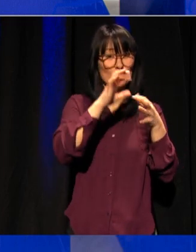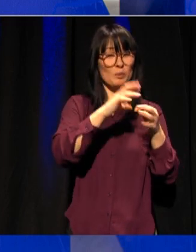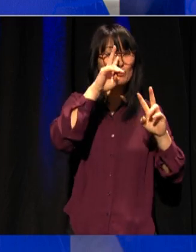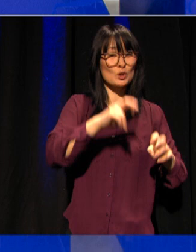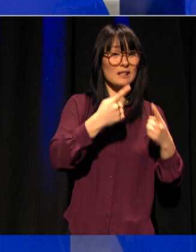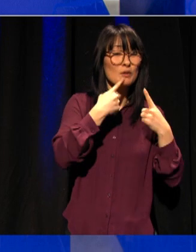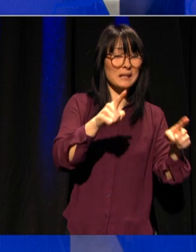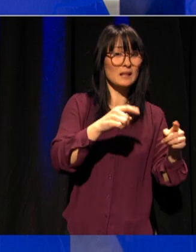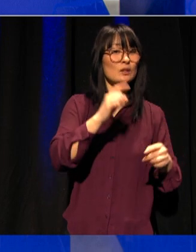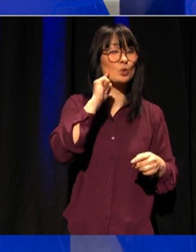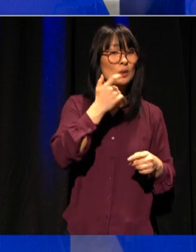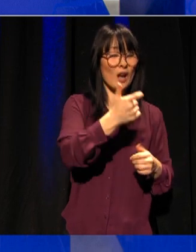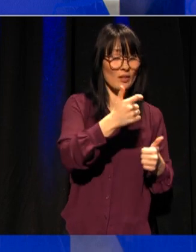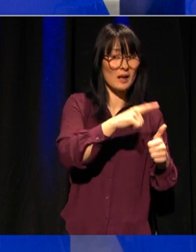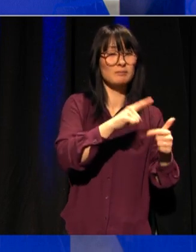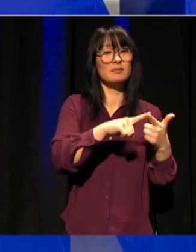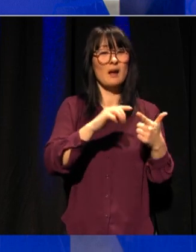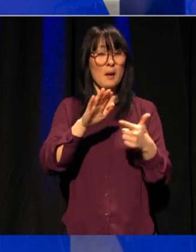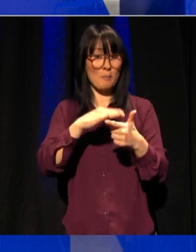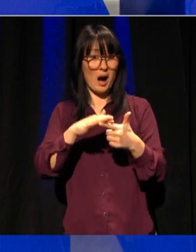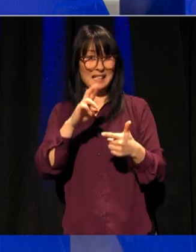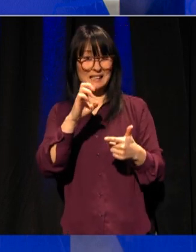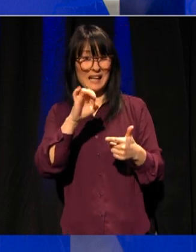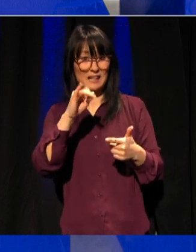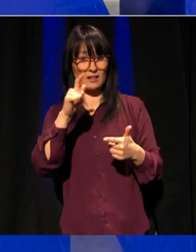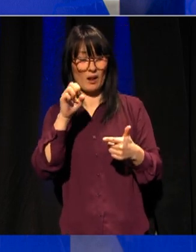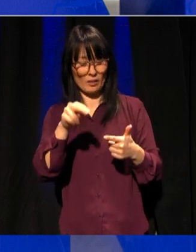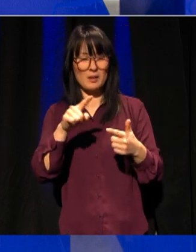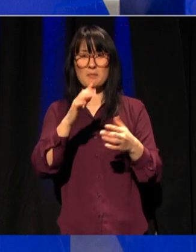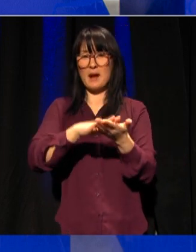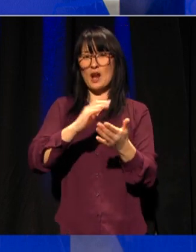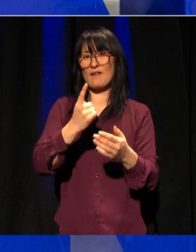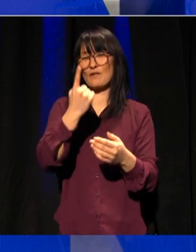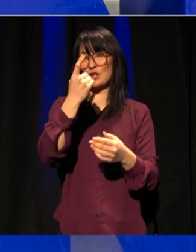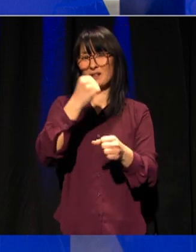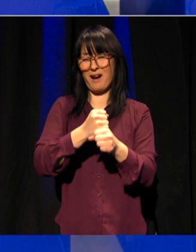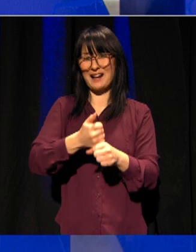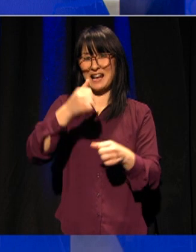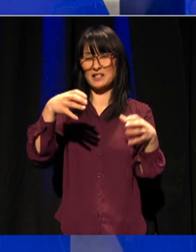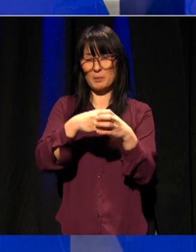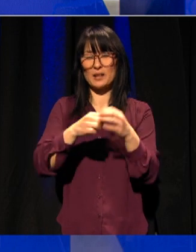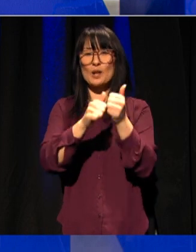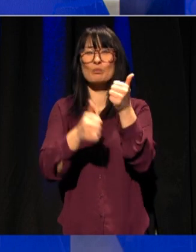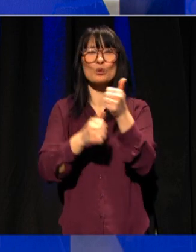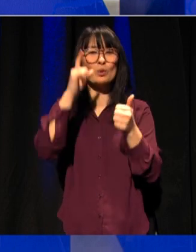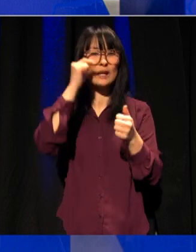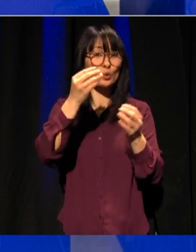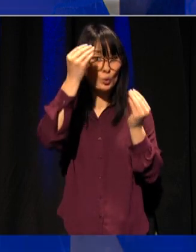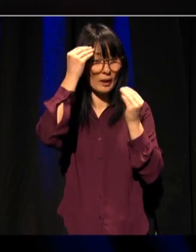Grande. Mari Treitan er på ledersamlingen for første gang i rollen som prorektor for utdanning.